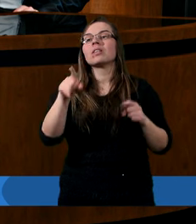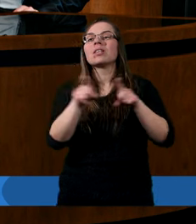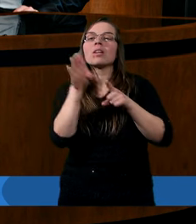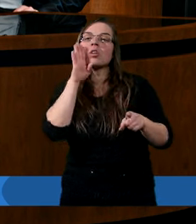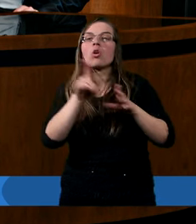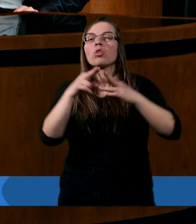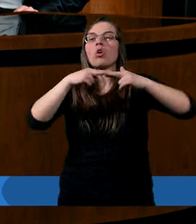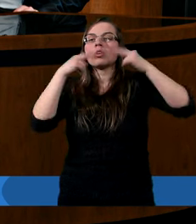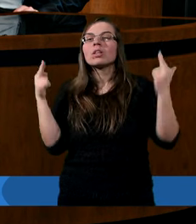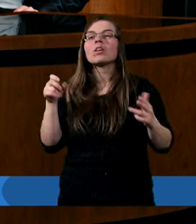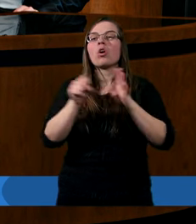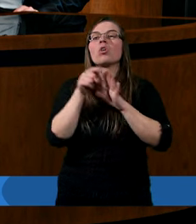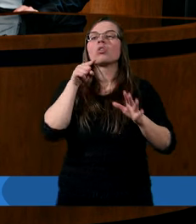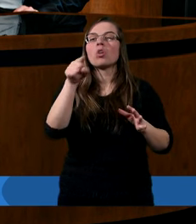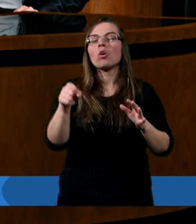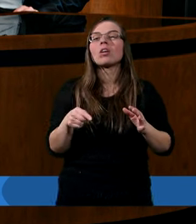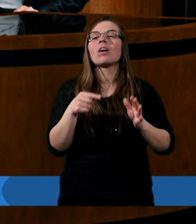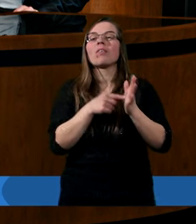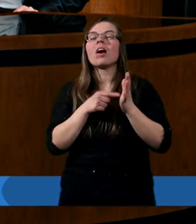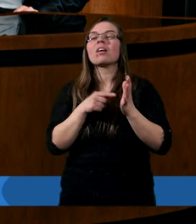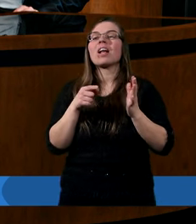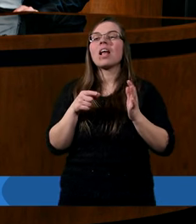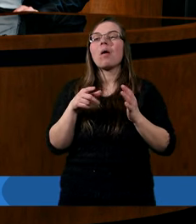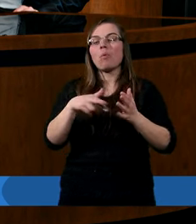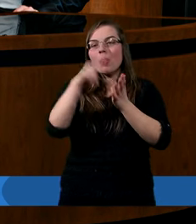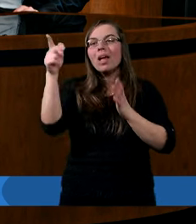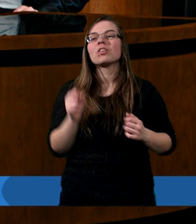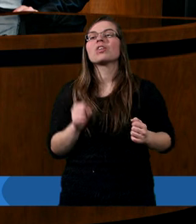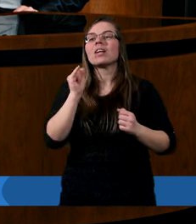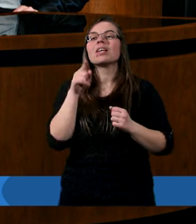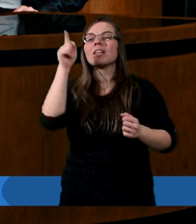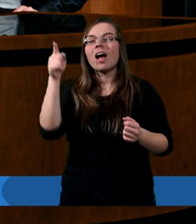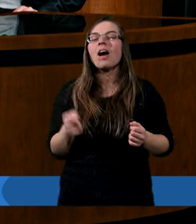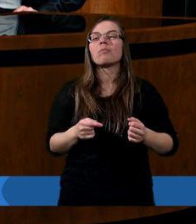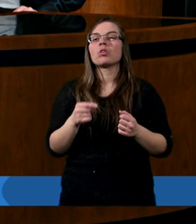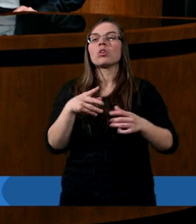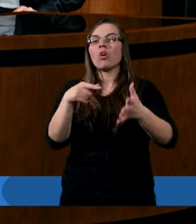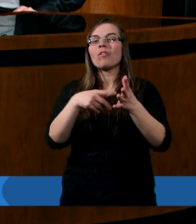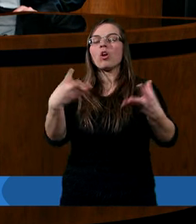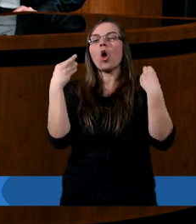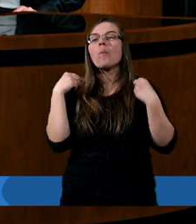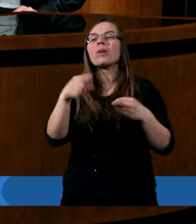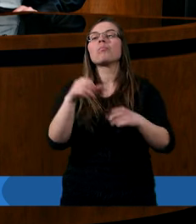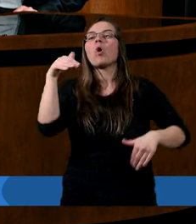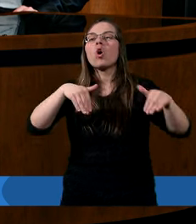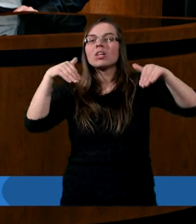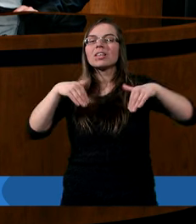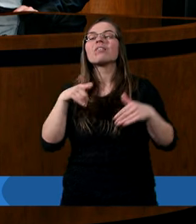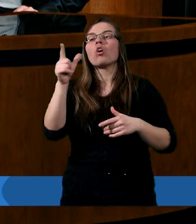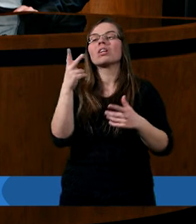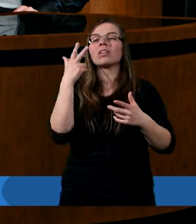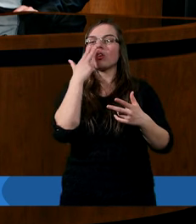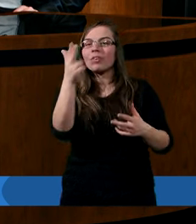nieba po zmartwychwstaniu i tam otrzymał właśnie możliwość, aby nam dać tę